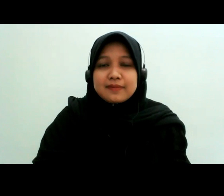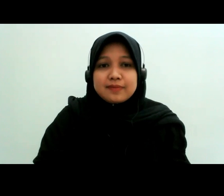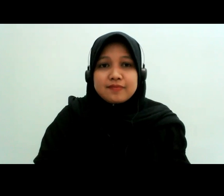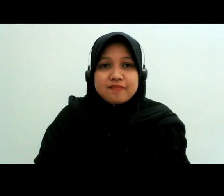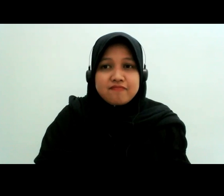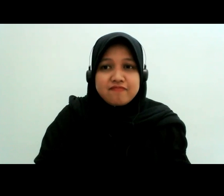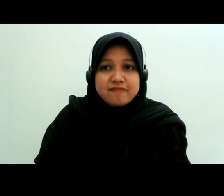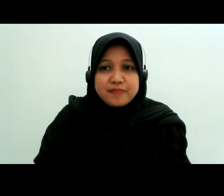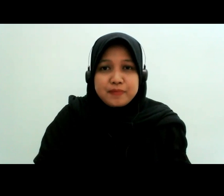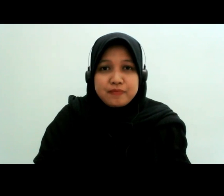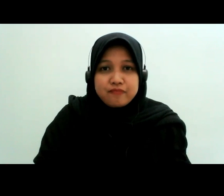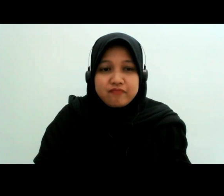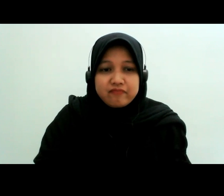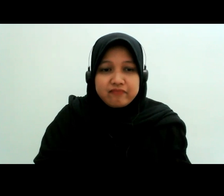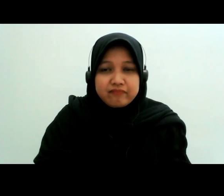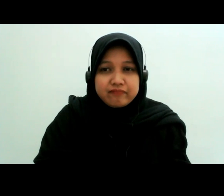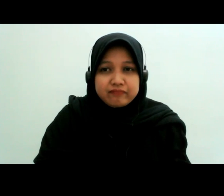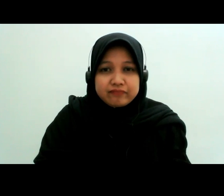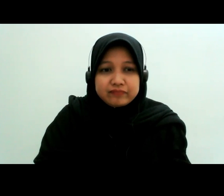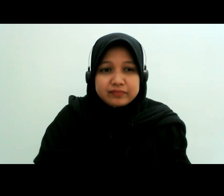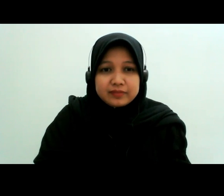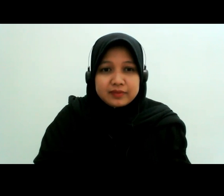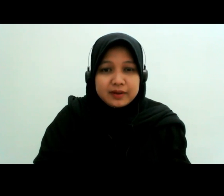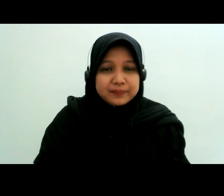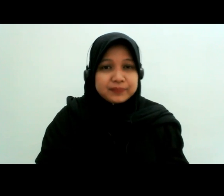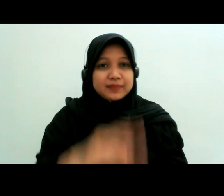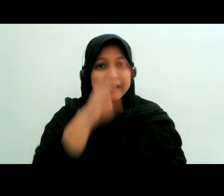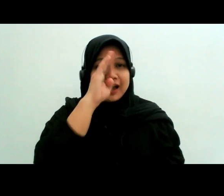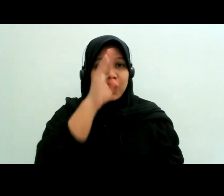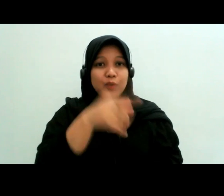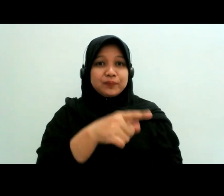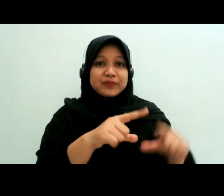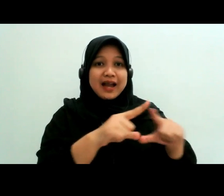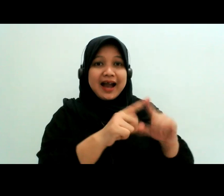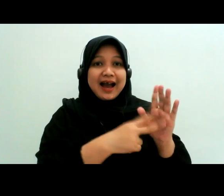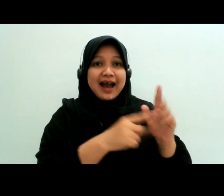sebentar Mbak boleh izin bertanya